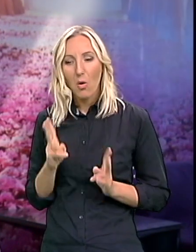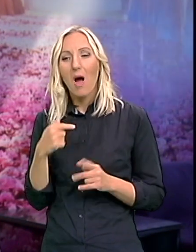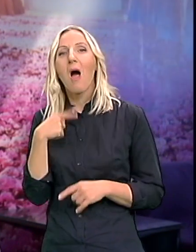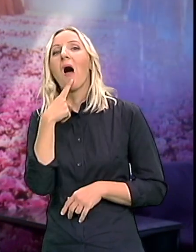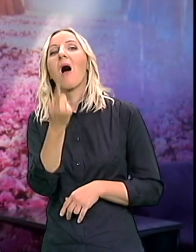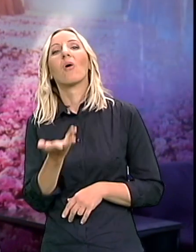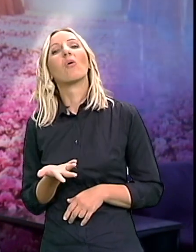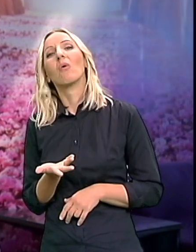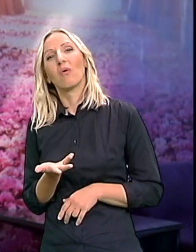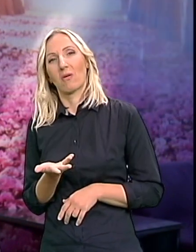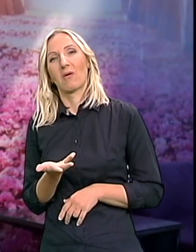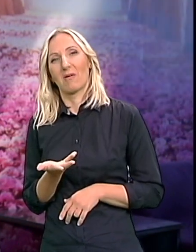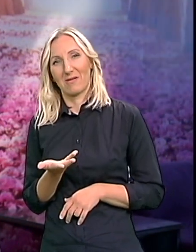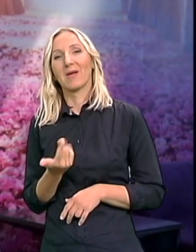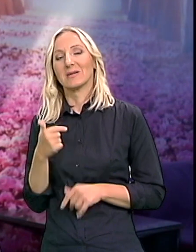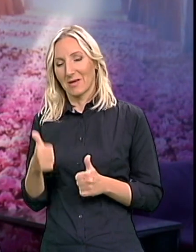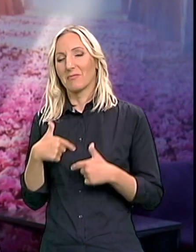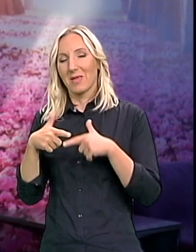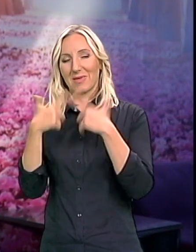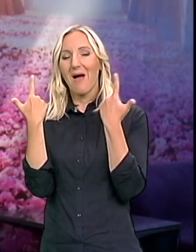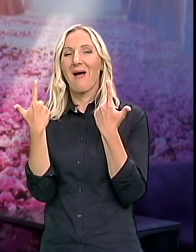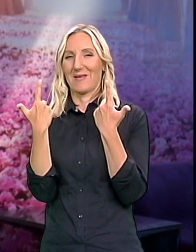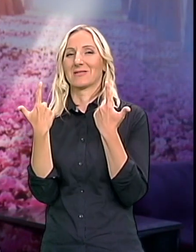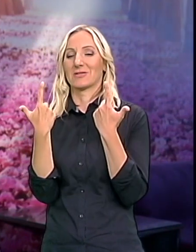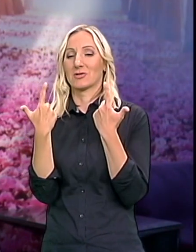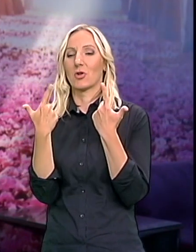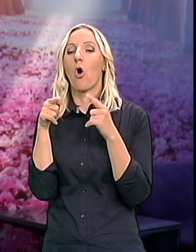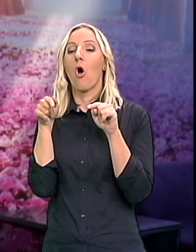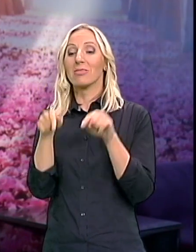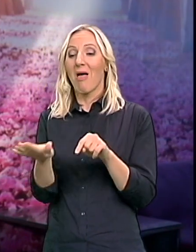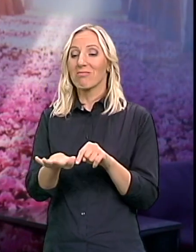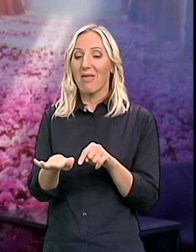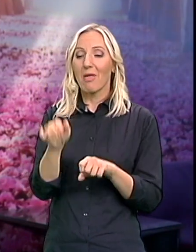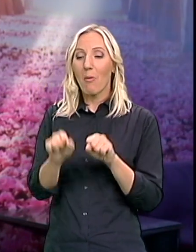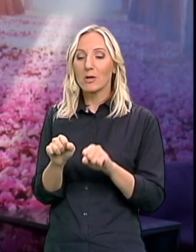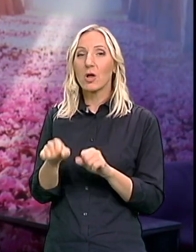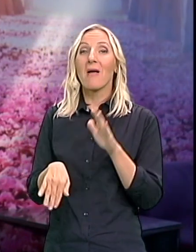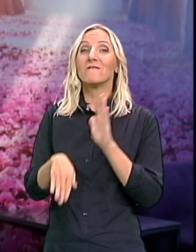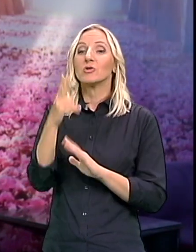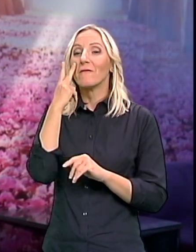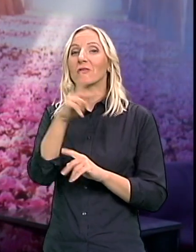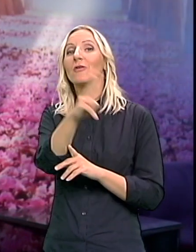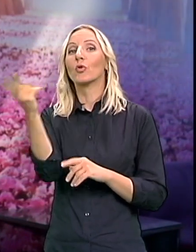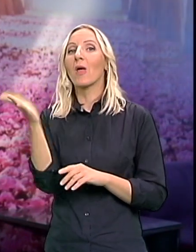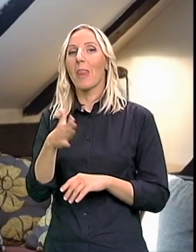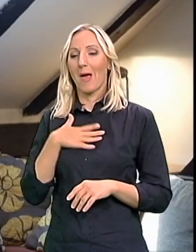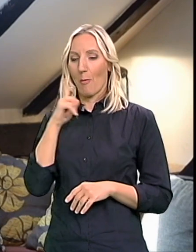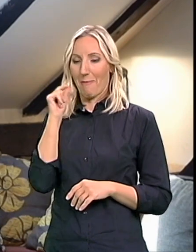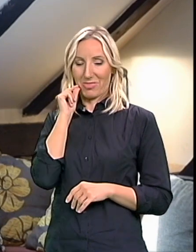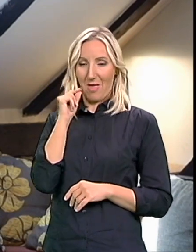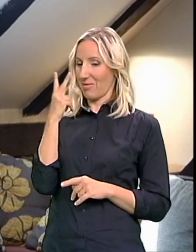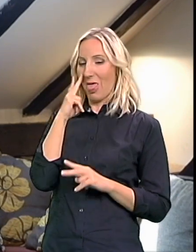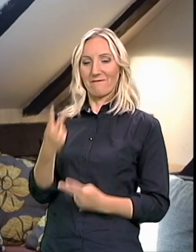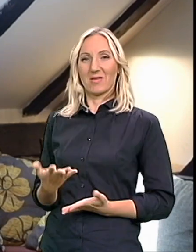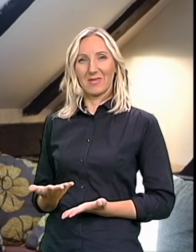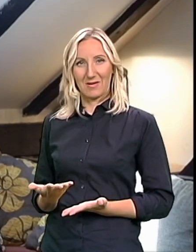kažemo Pa sad imeni to Potpuno jasno Da to pre vidi neko drugi Nego što vide roditelji Svakog